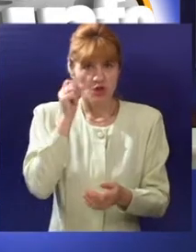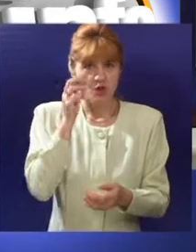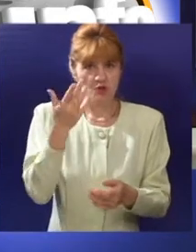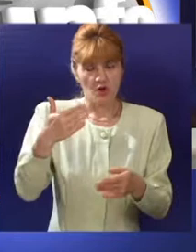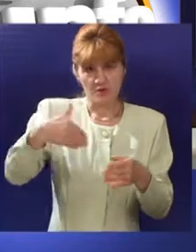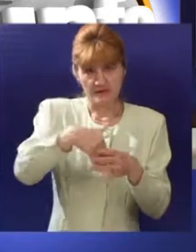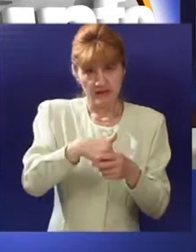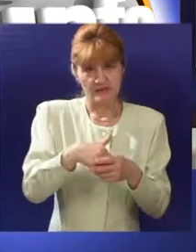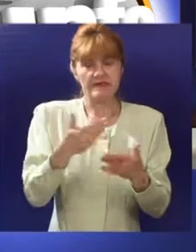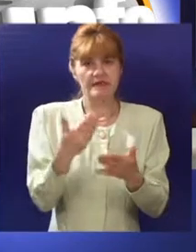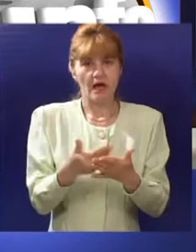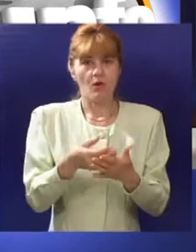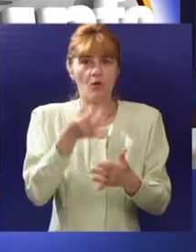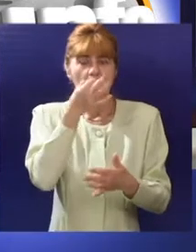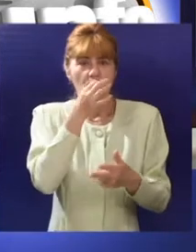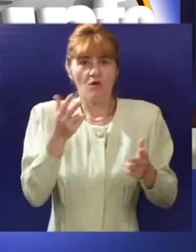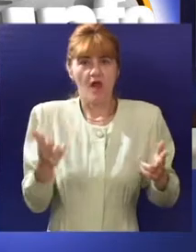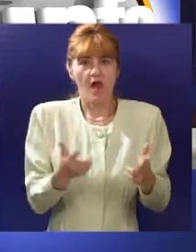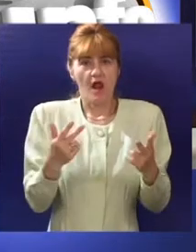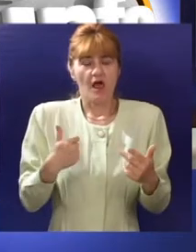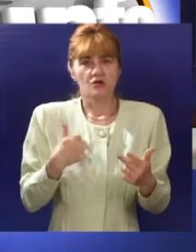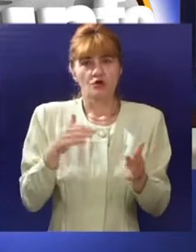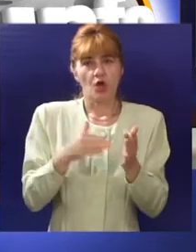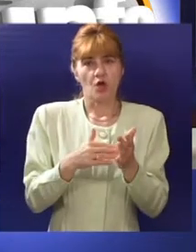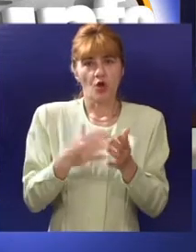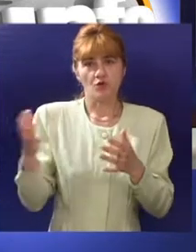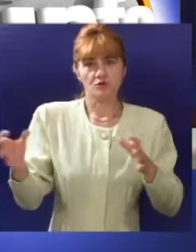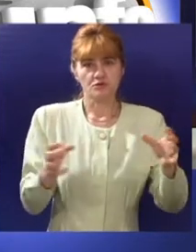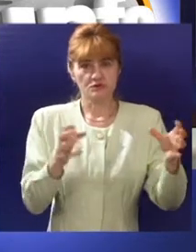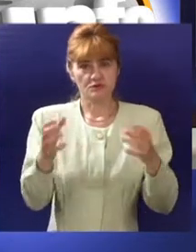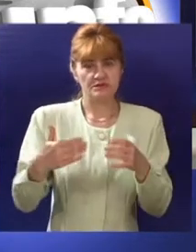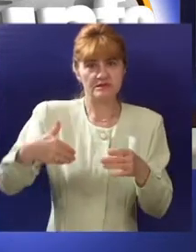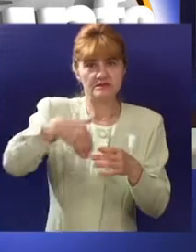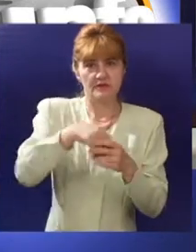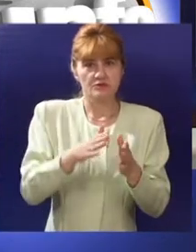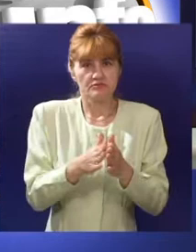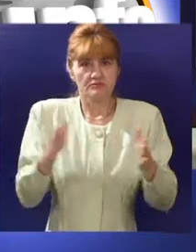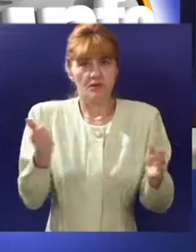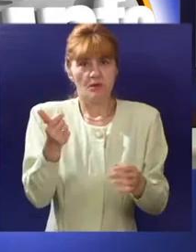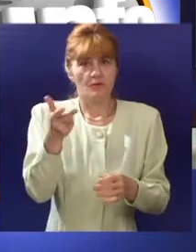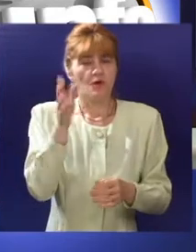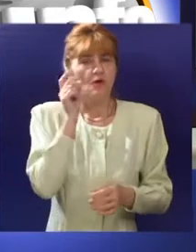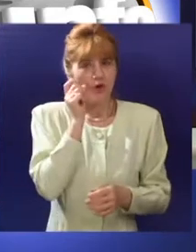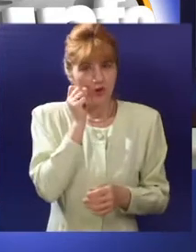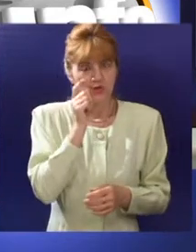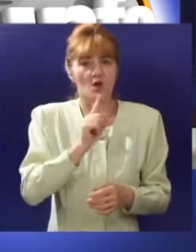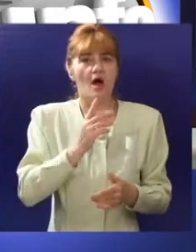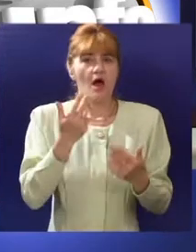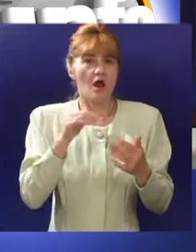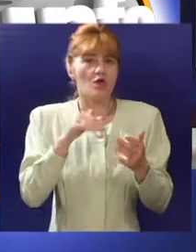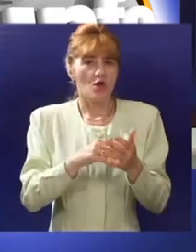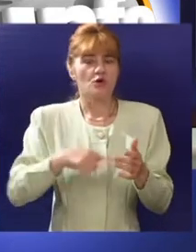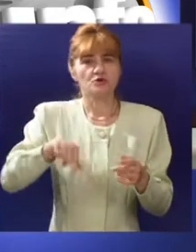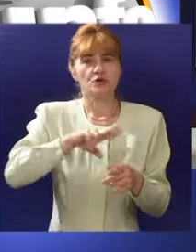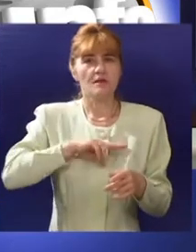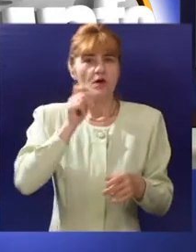privrednici se slažu sa ovom konstatacijom i podržavaju navedene mere, ali napominju da se ovim ponovo izlazi u susred poslodavcima koji